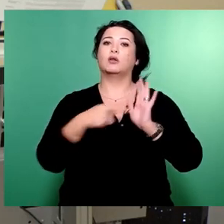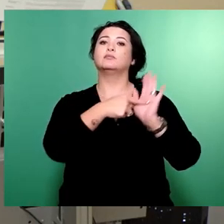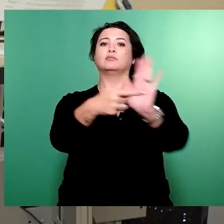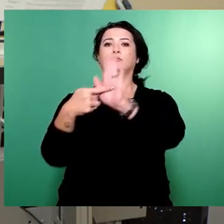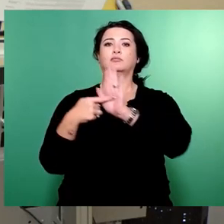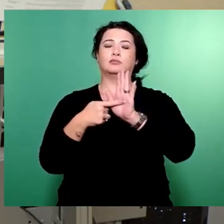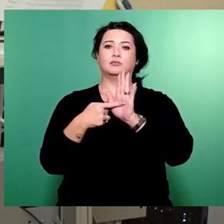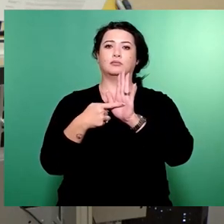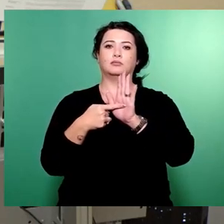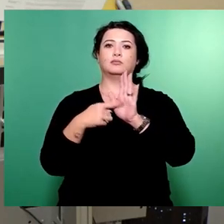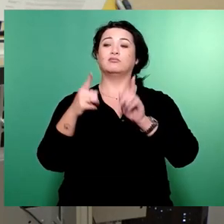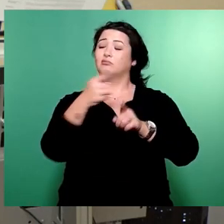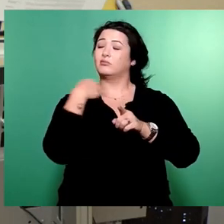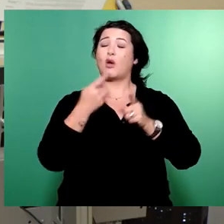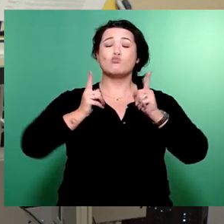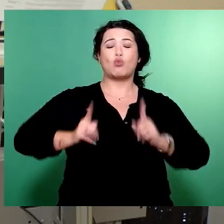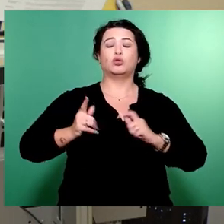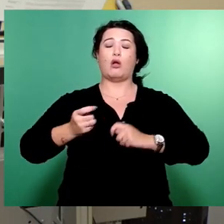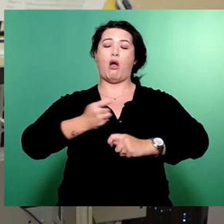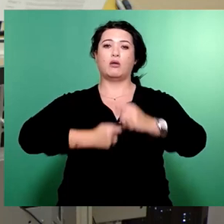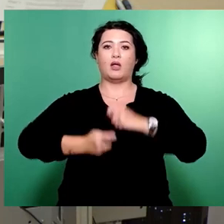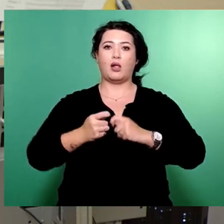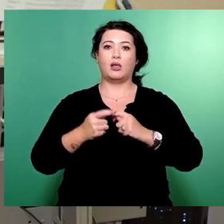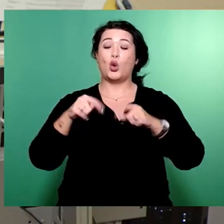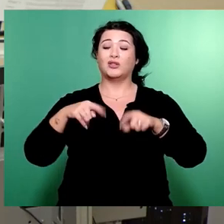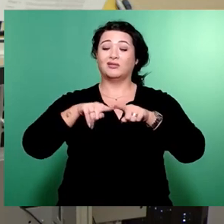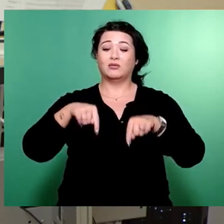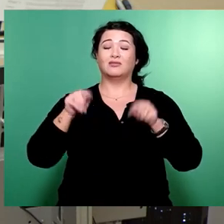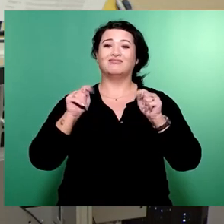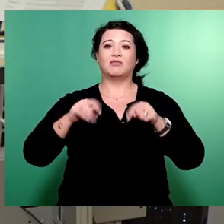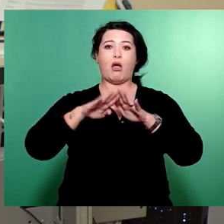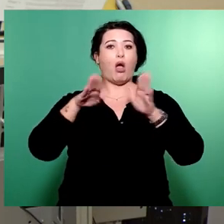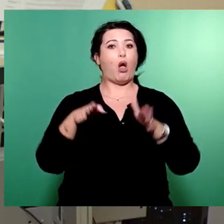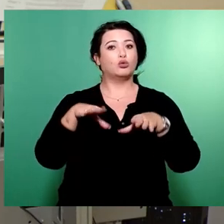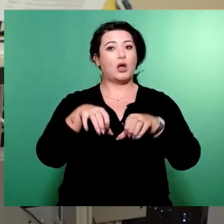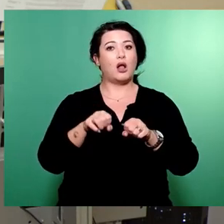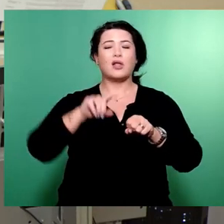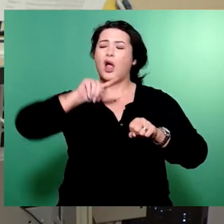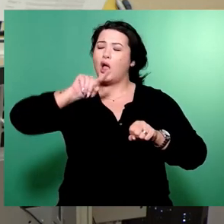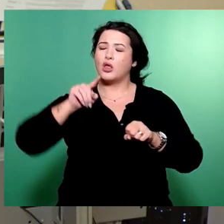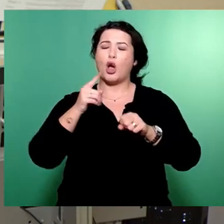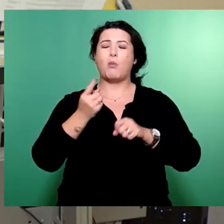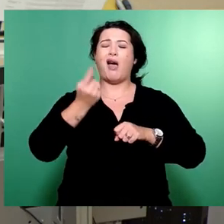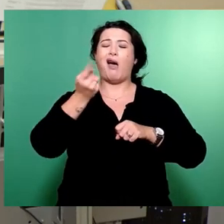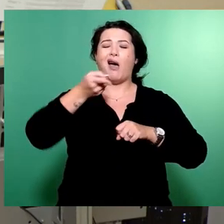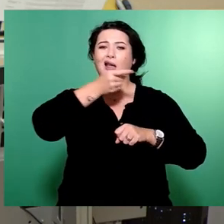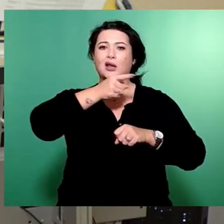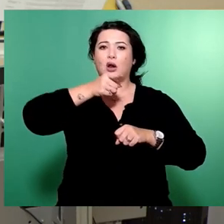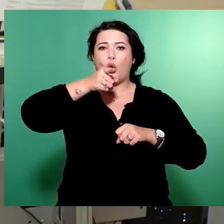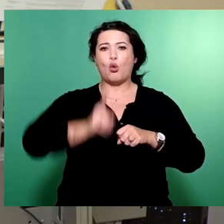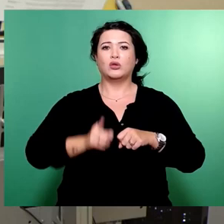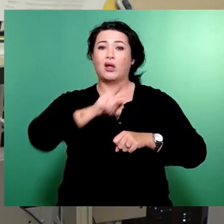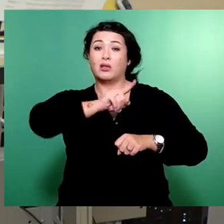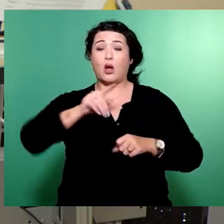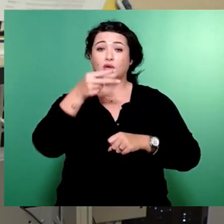und stellen zusätzlich mit diesem Haushalt noch einmal 100.000 Euro für das lokale